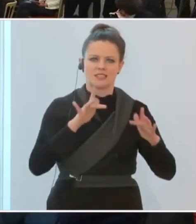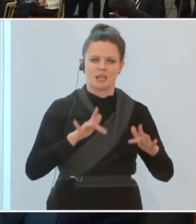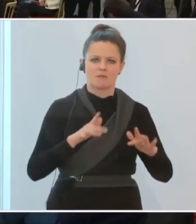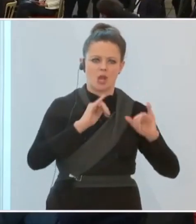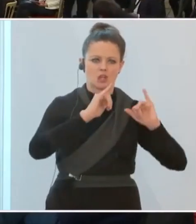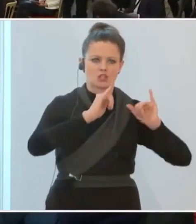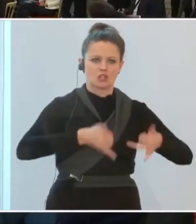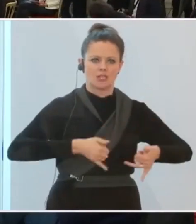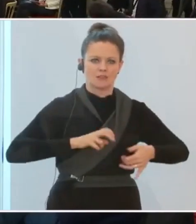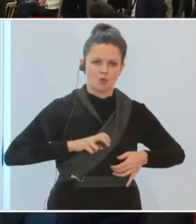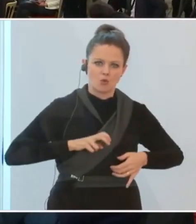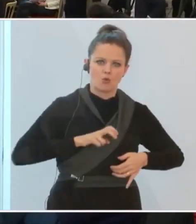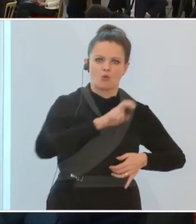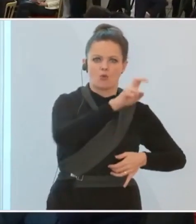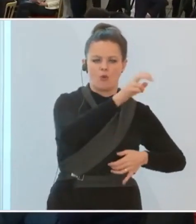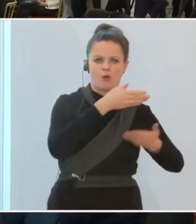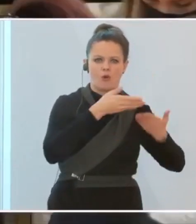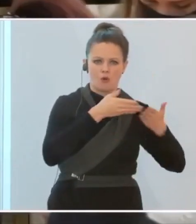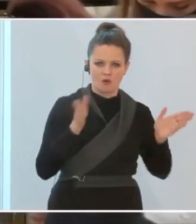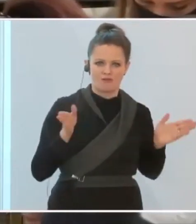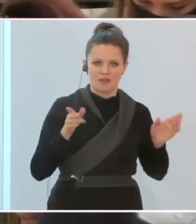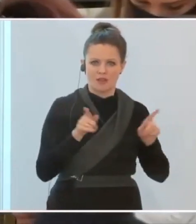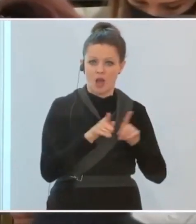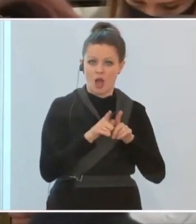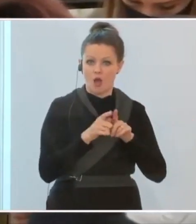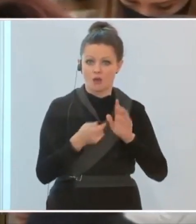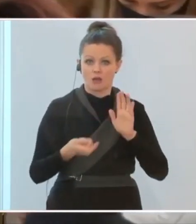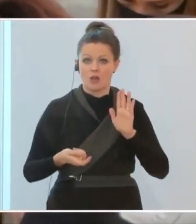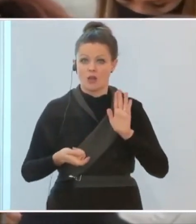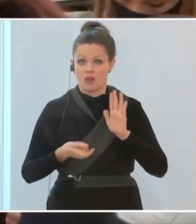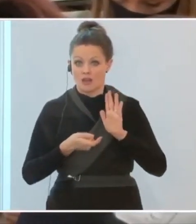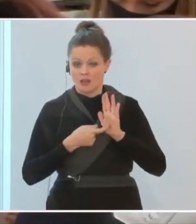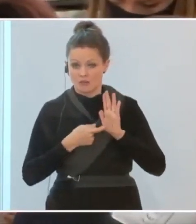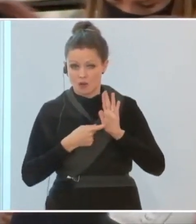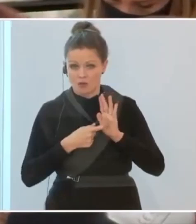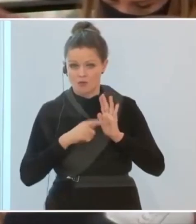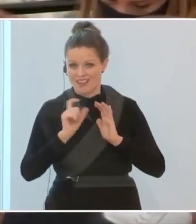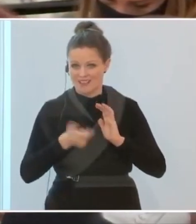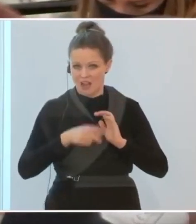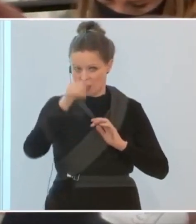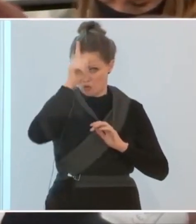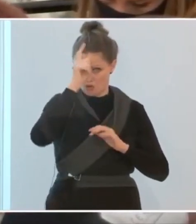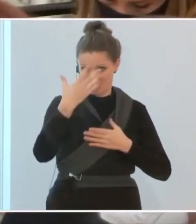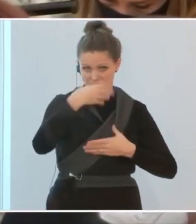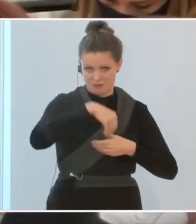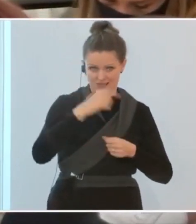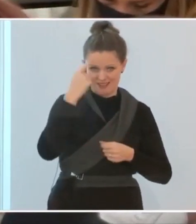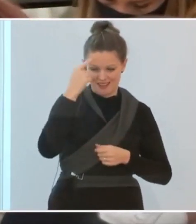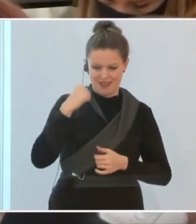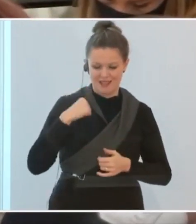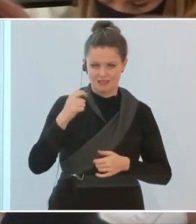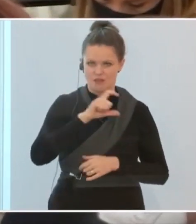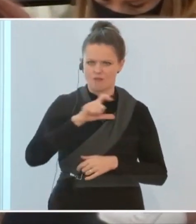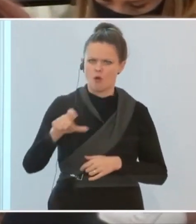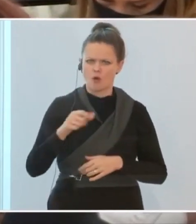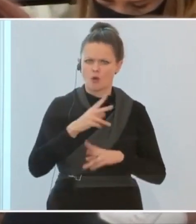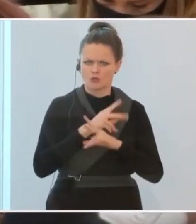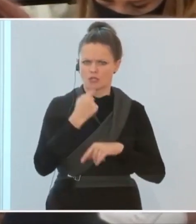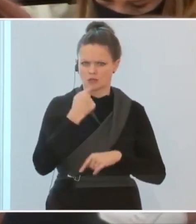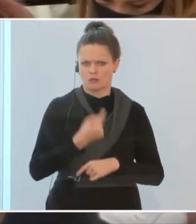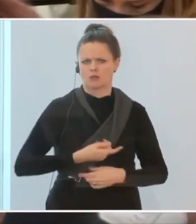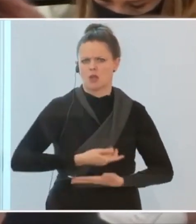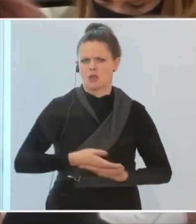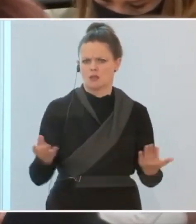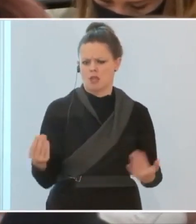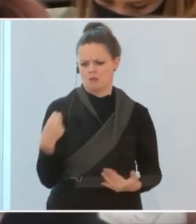die Skilifte zu öffnen, auch die Forderungen aus Italien und Deutschland mit eingeflossen? Letzte Woche hieß es ja noch in Österreich, wir lassen uns von